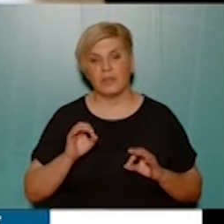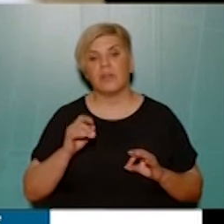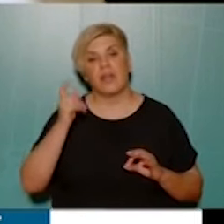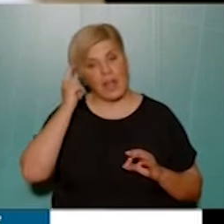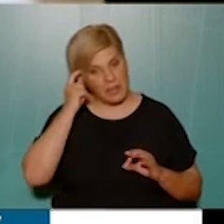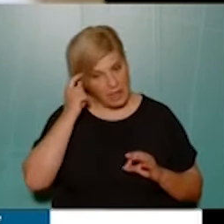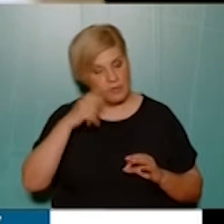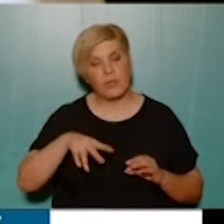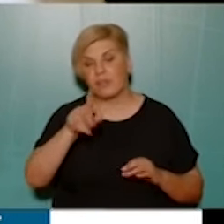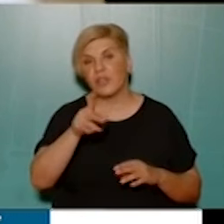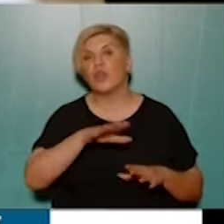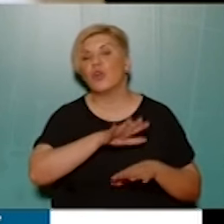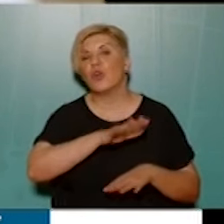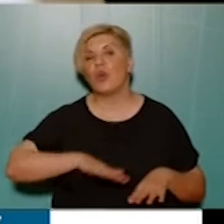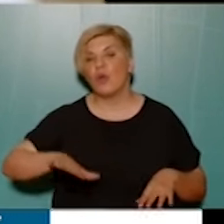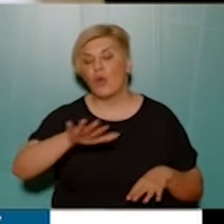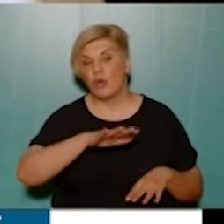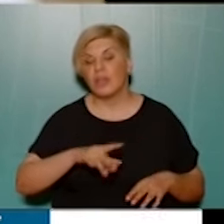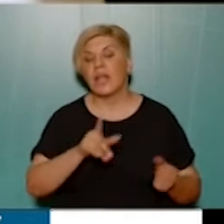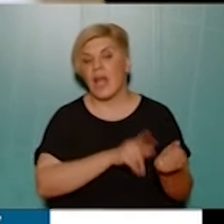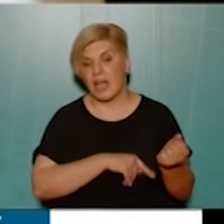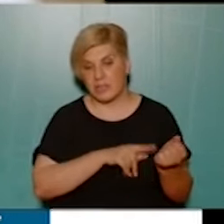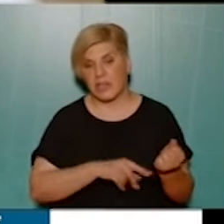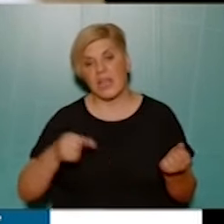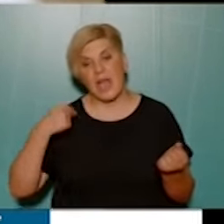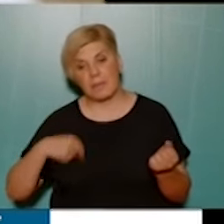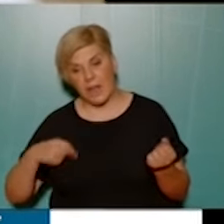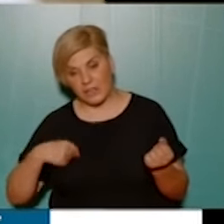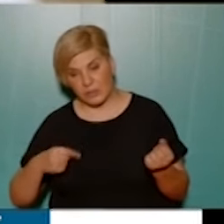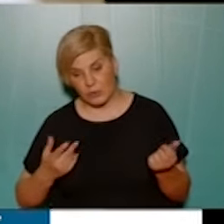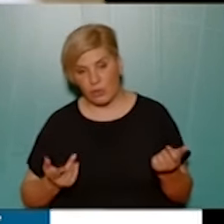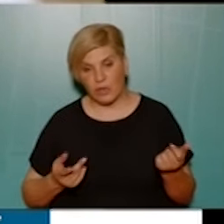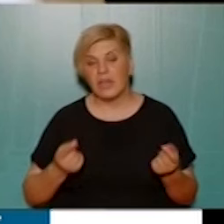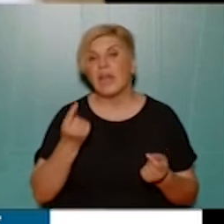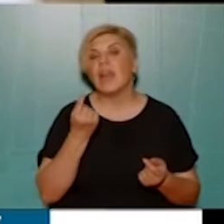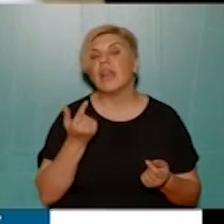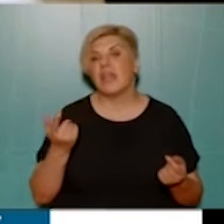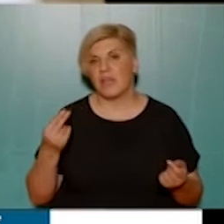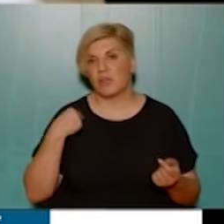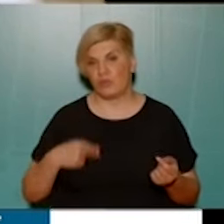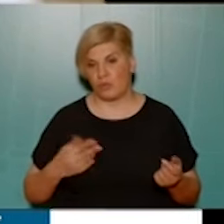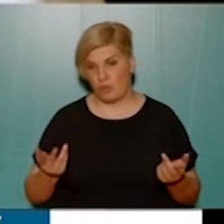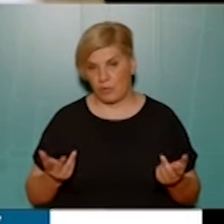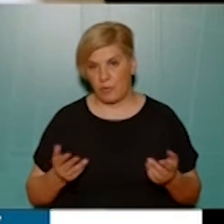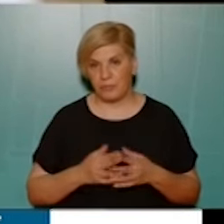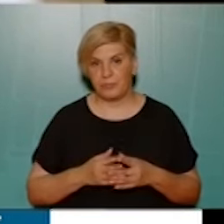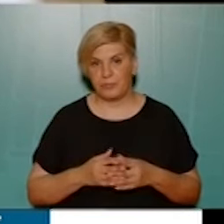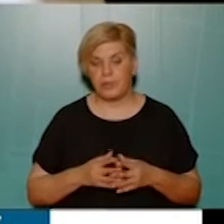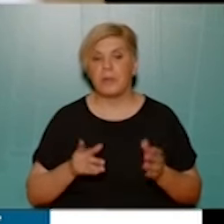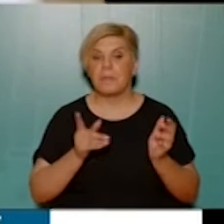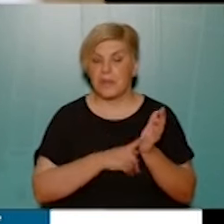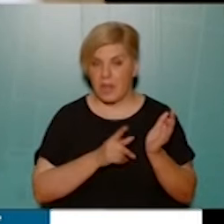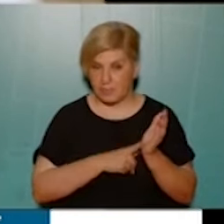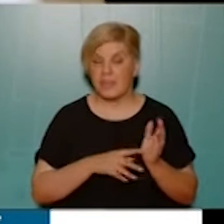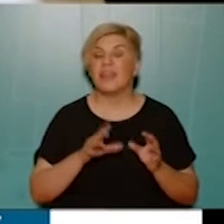καταλαβαίνουμε ότι αυτοί οι χώροι που είναι χαρακτηρισμένοι και για πράσινο είναι ελάχιστοι στο Δήμο μας. Πρέπει να